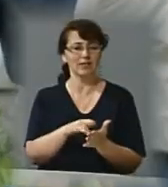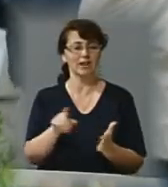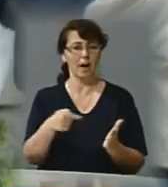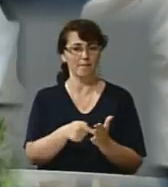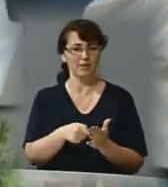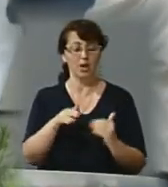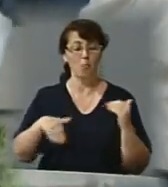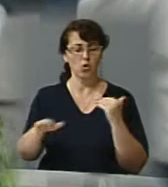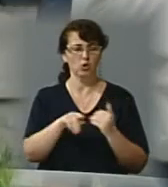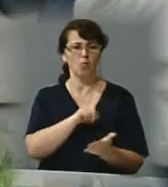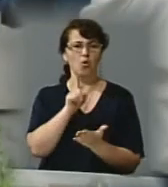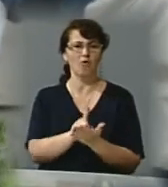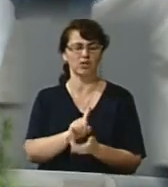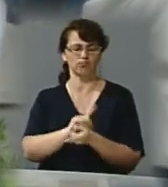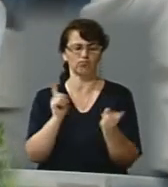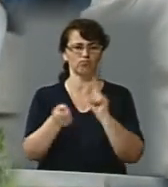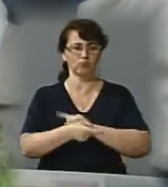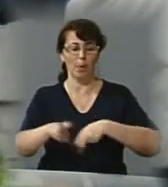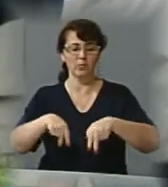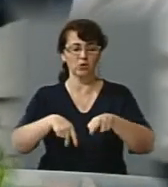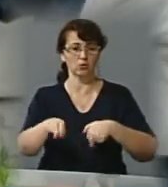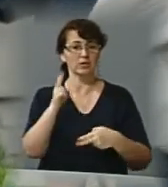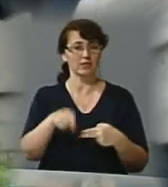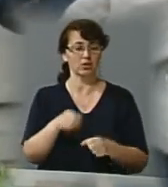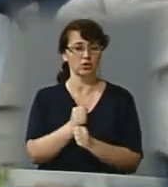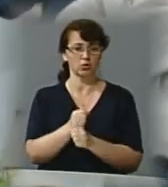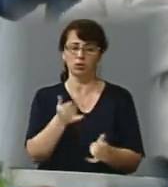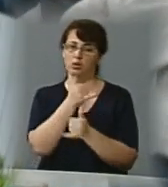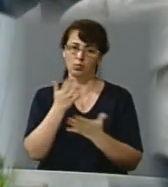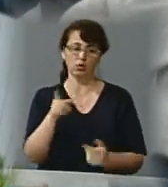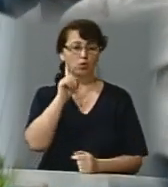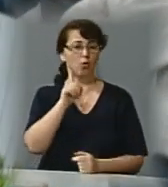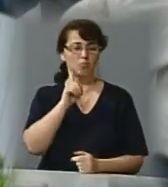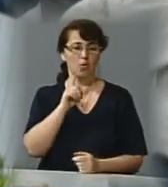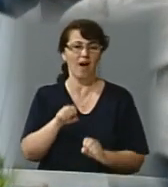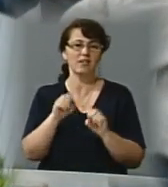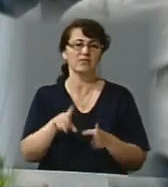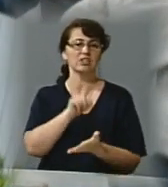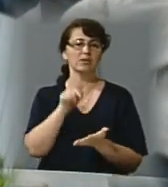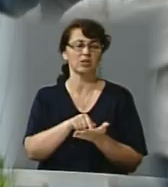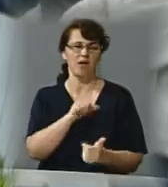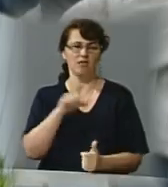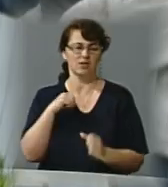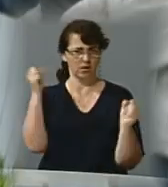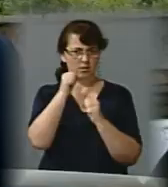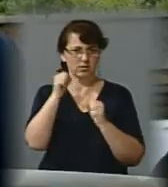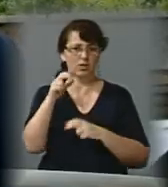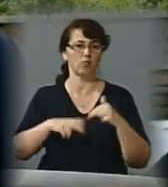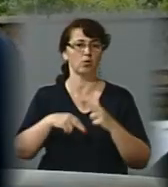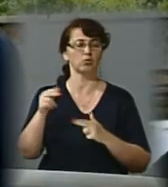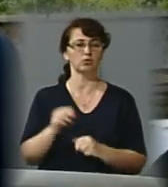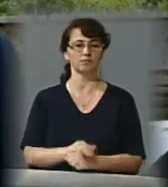має стати пішохідною. Проте завершити роботу не можуть, таки не вирішиться питання із самобудом, каже міський голова Ігор Гринків.